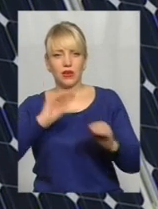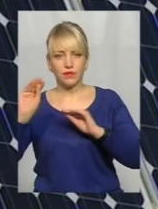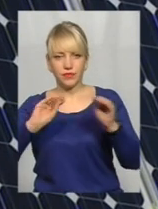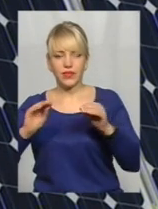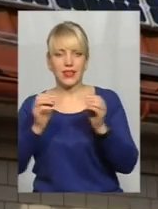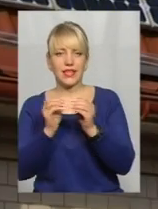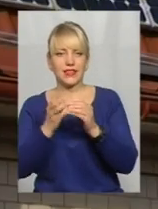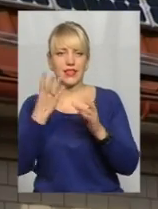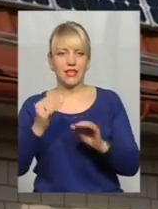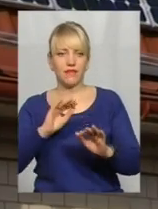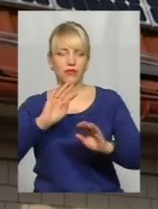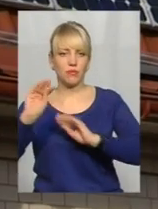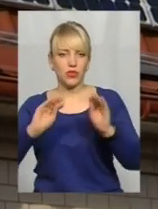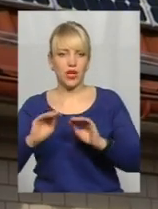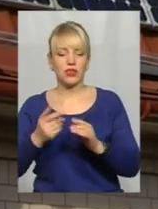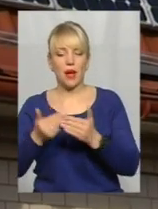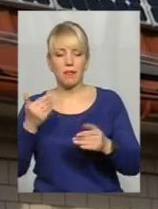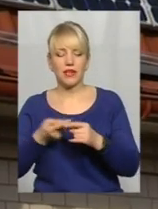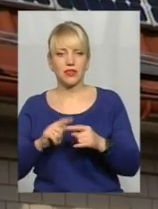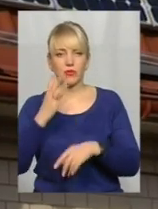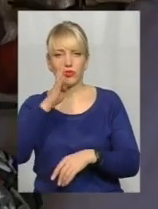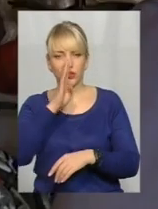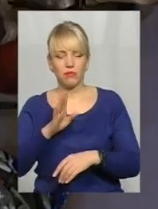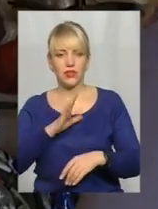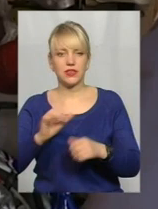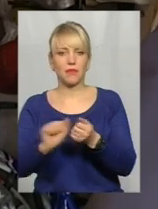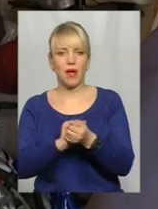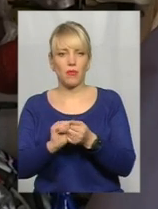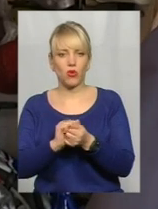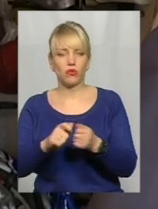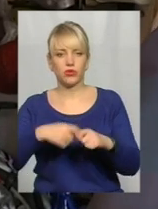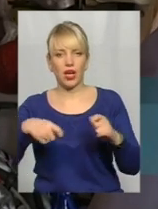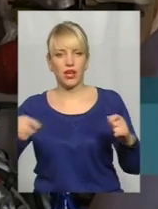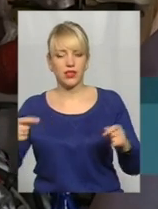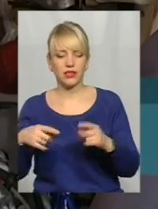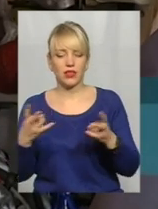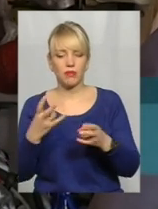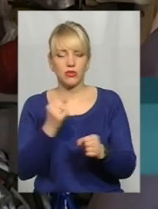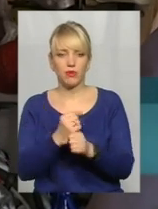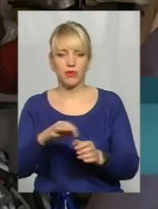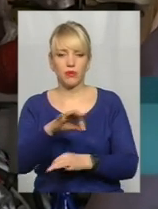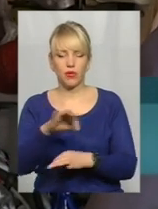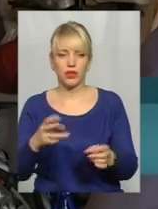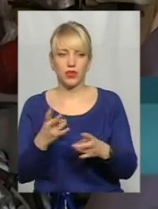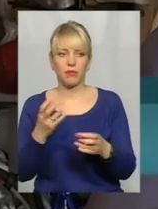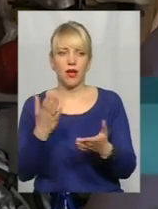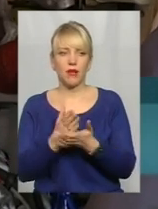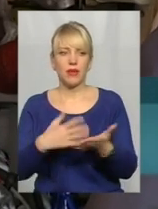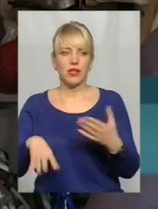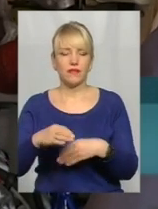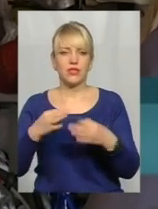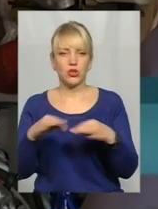днів. А перед тим було чотири місяці паперової тяганини. Це треба зробити проєкт, це треба мати всі дозволи, треба